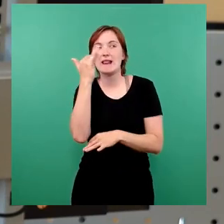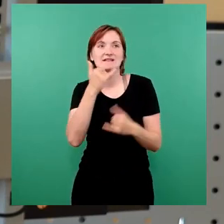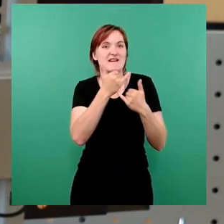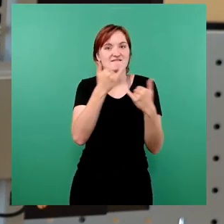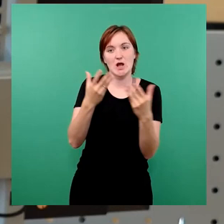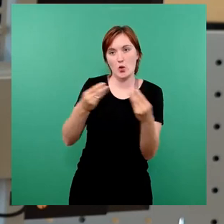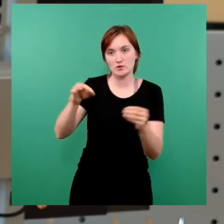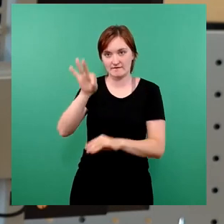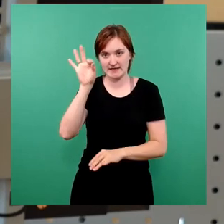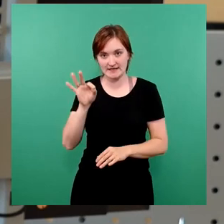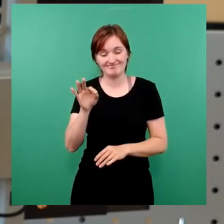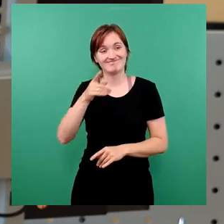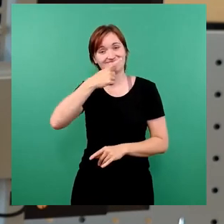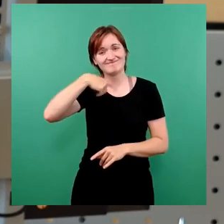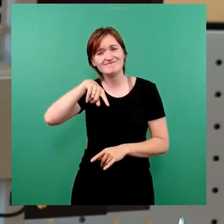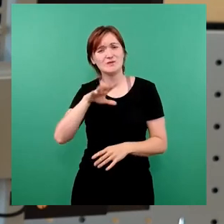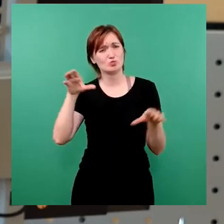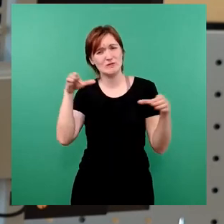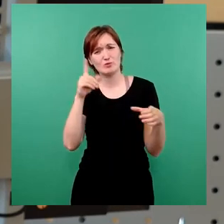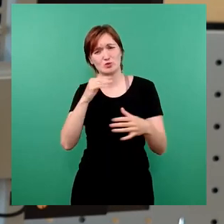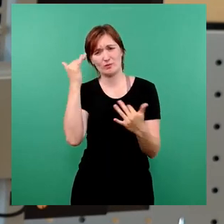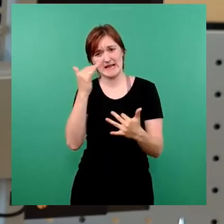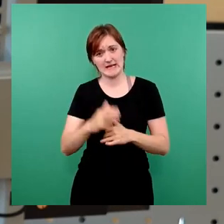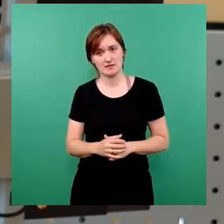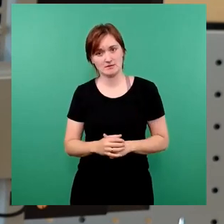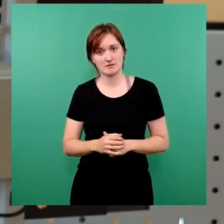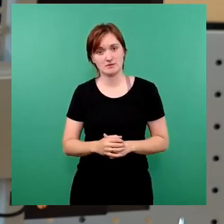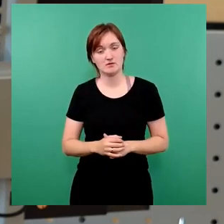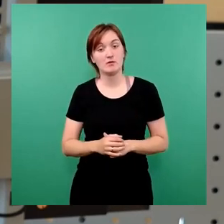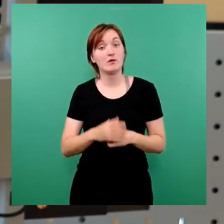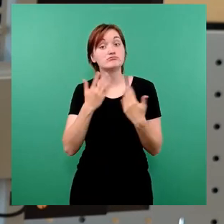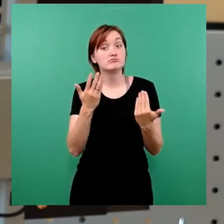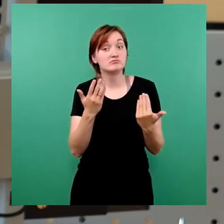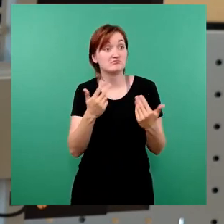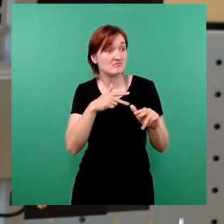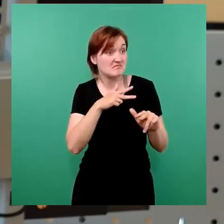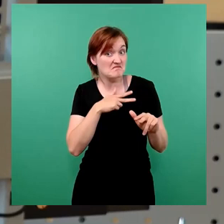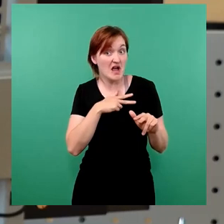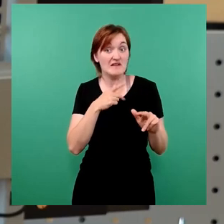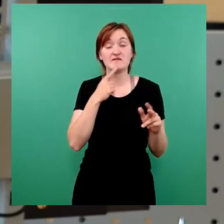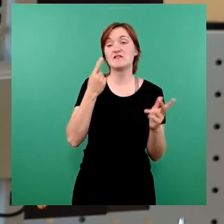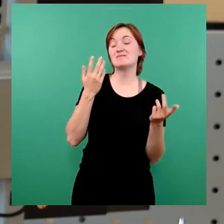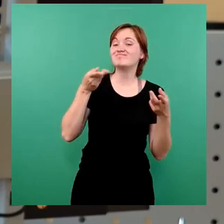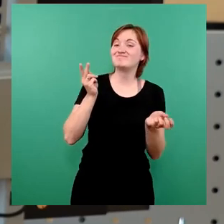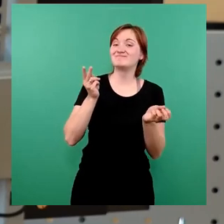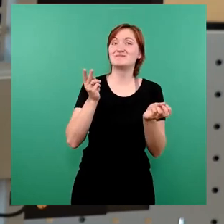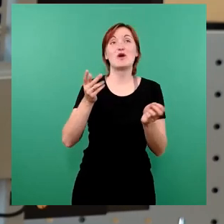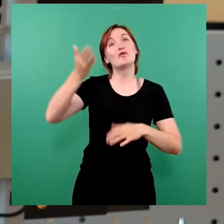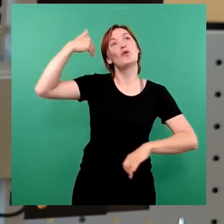wir hier gemeinsam andere Wege gehen. Und vielleicht brauchen wir ja gar nicht so viel Lametta, wie wir hatten.